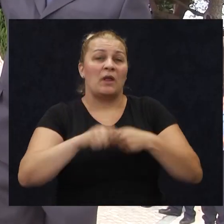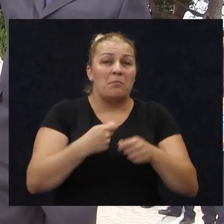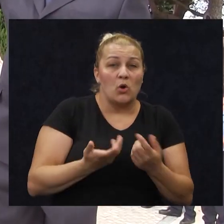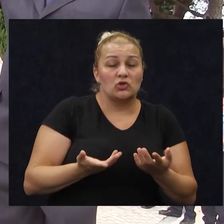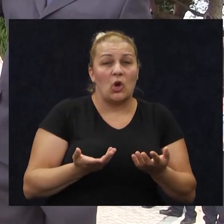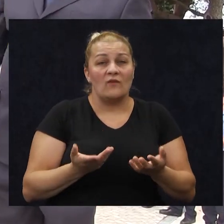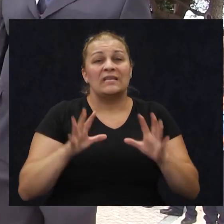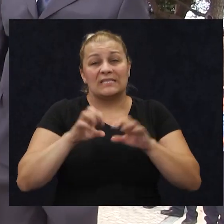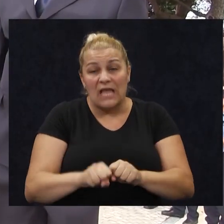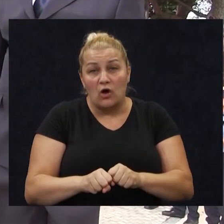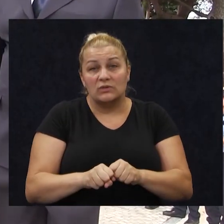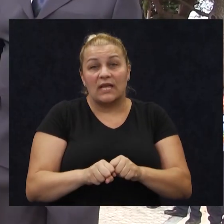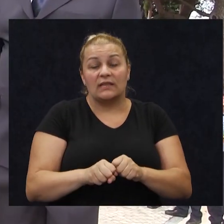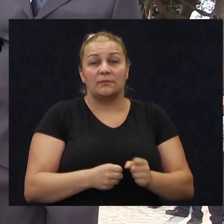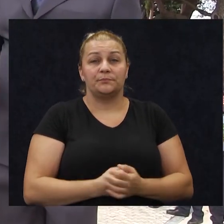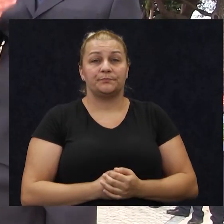zauzeti.